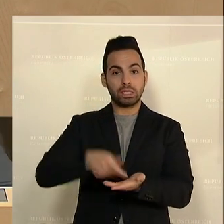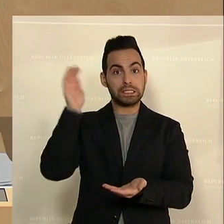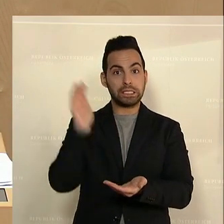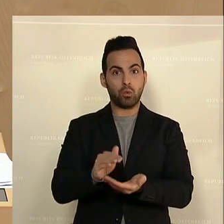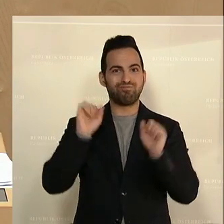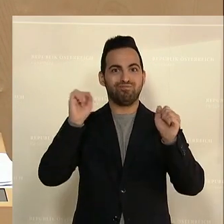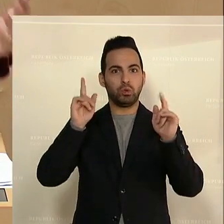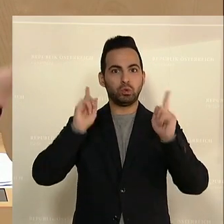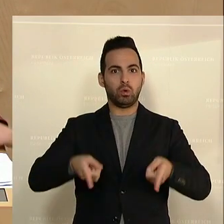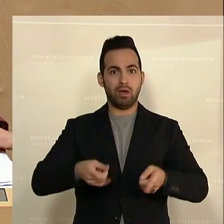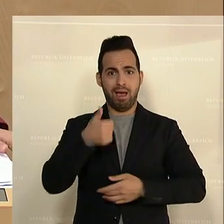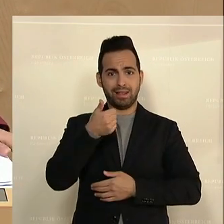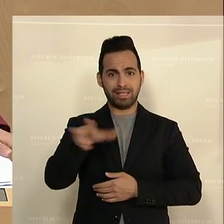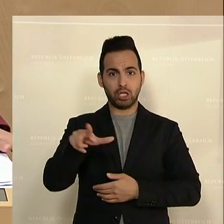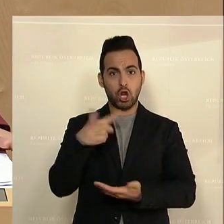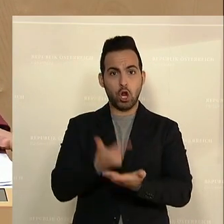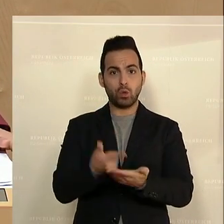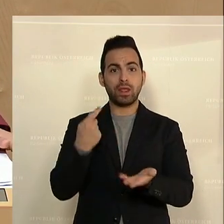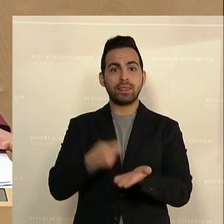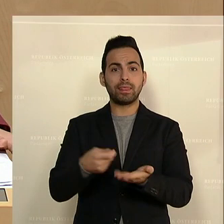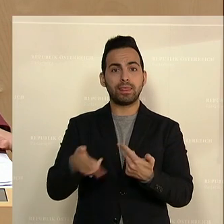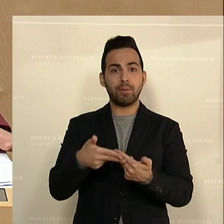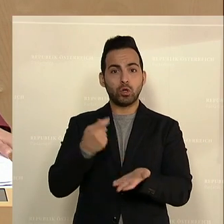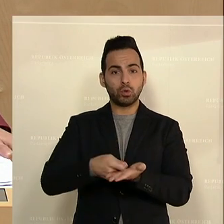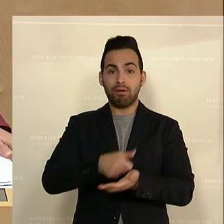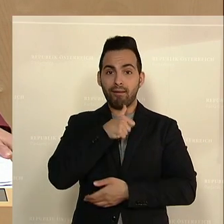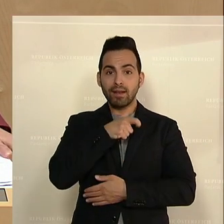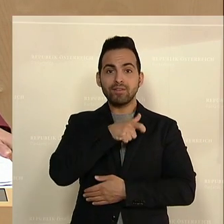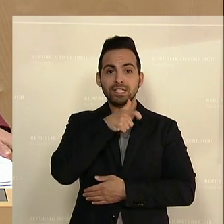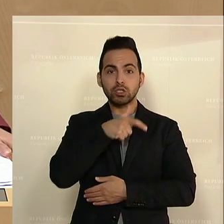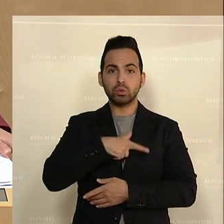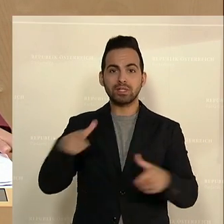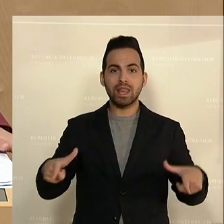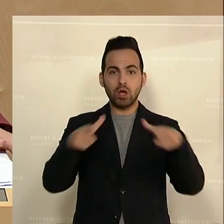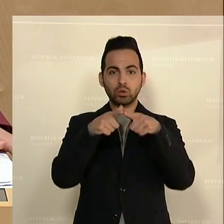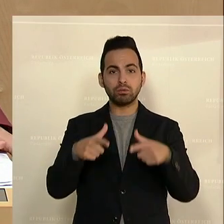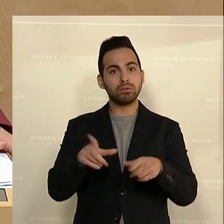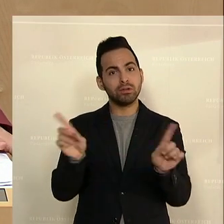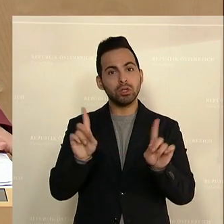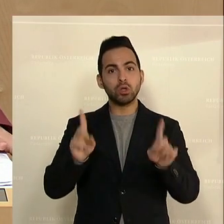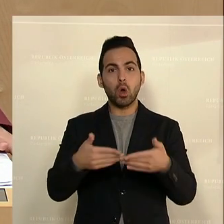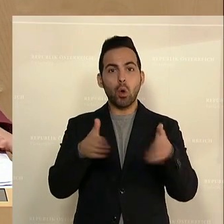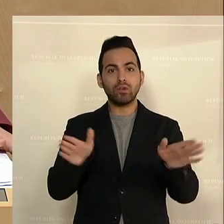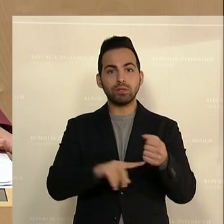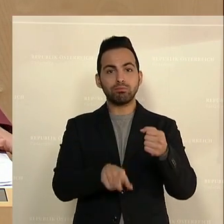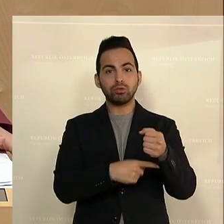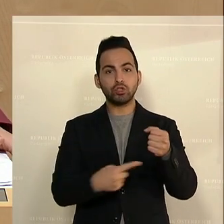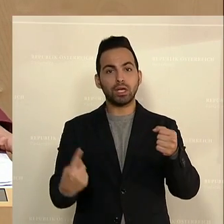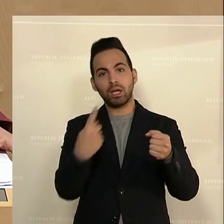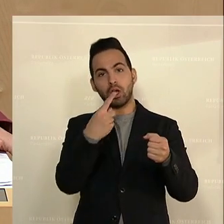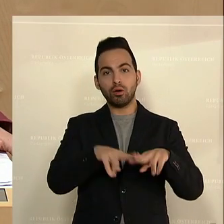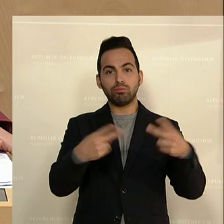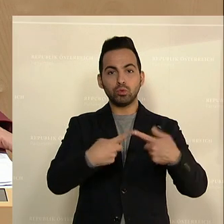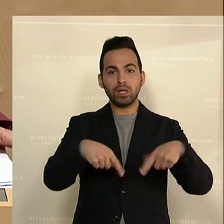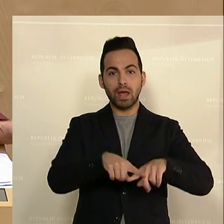führen aus, dass ein Drittel der Lohnnebenkosten keine Versicherungsleistungen darstellen, sondern in die öffentlichen Budgets des Bundes,